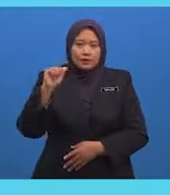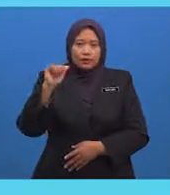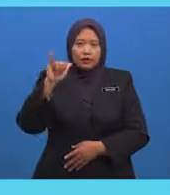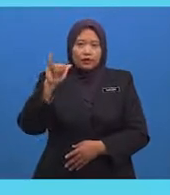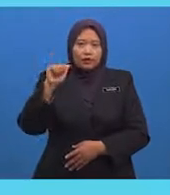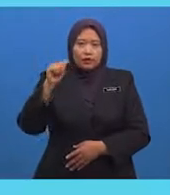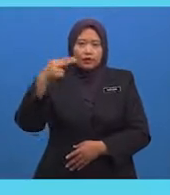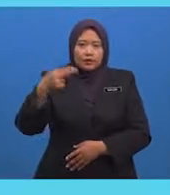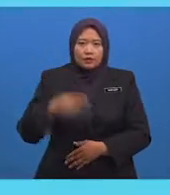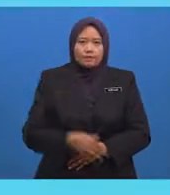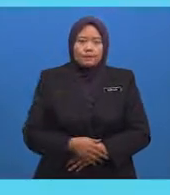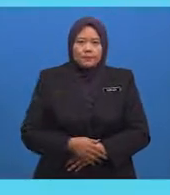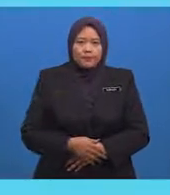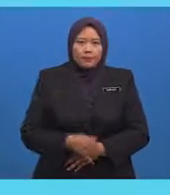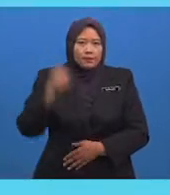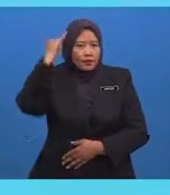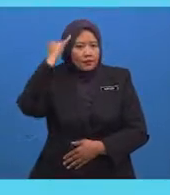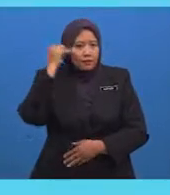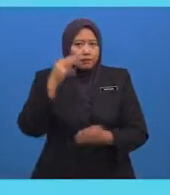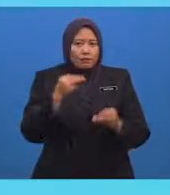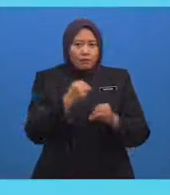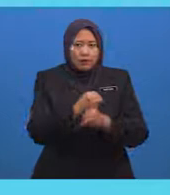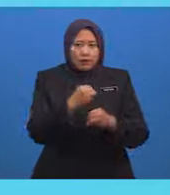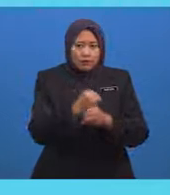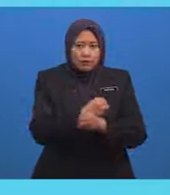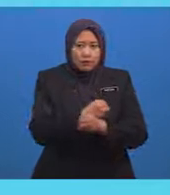Ilmu pelayaran Dan lain-lain